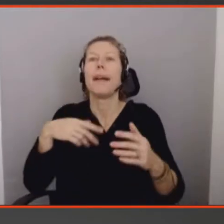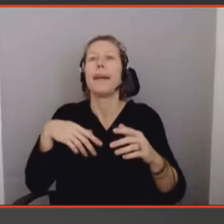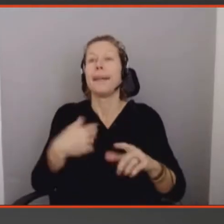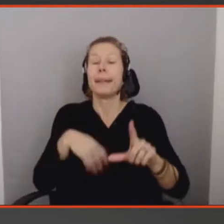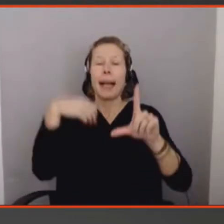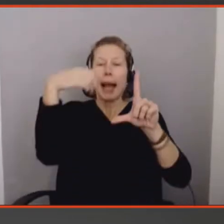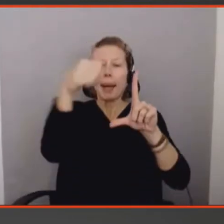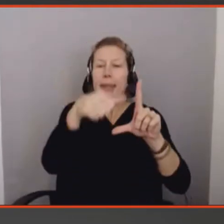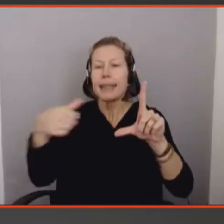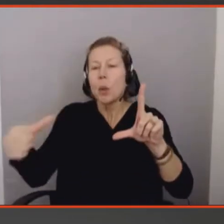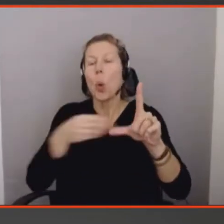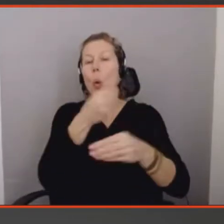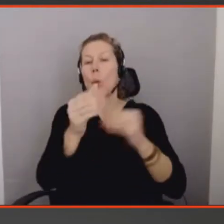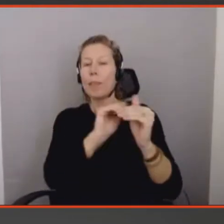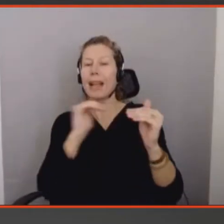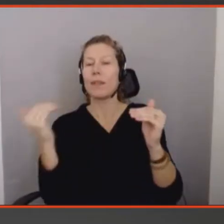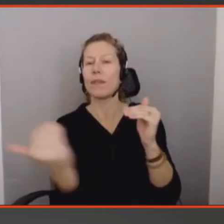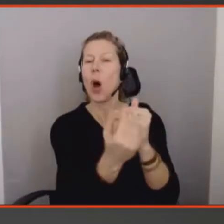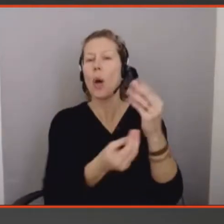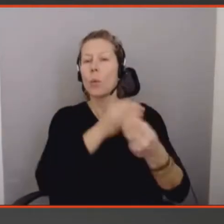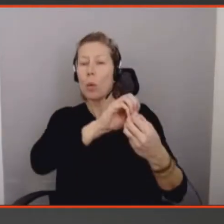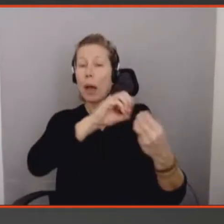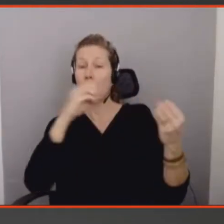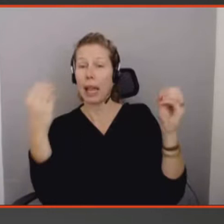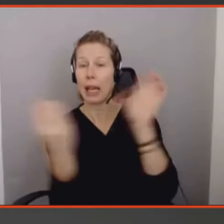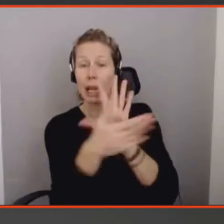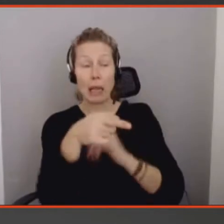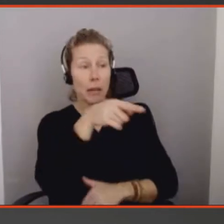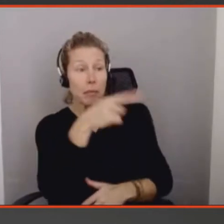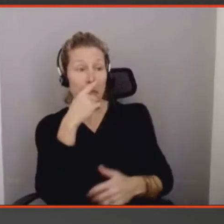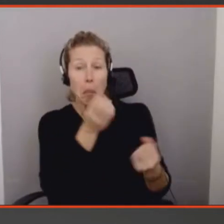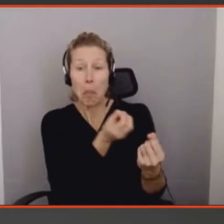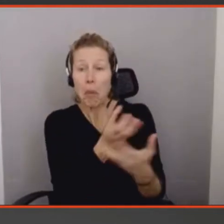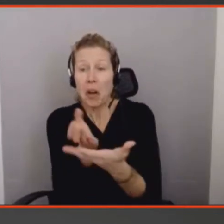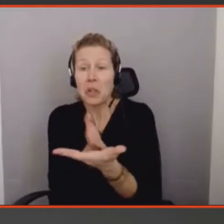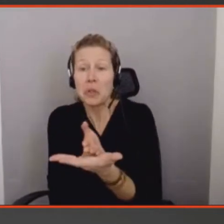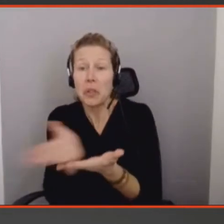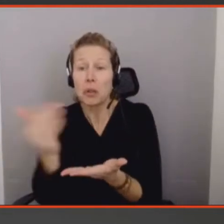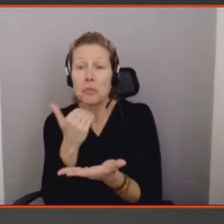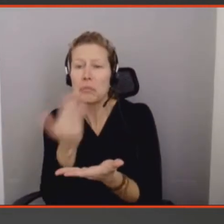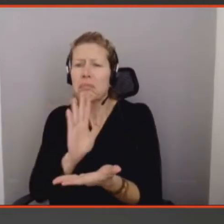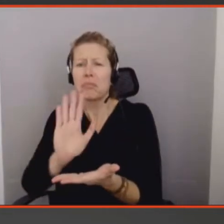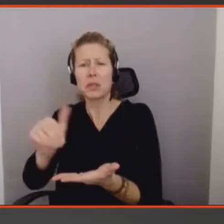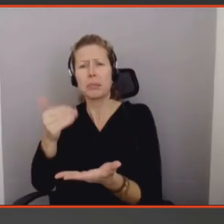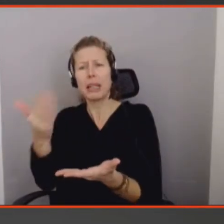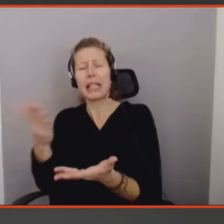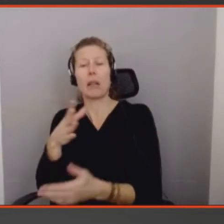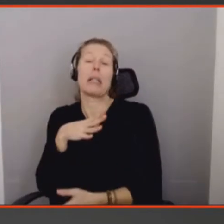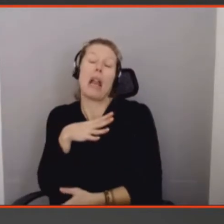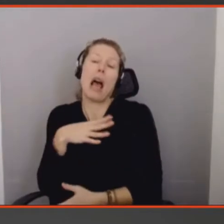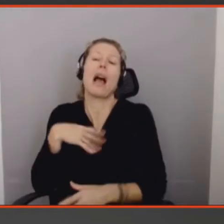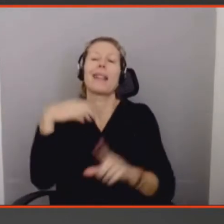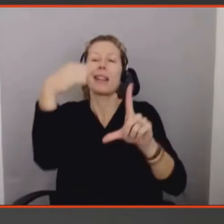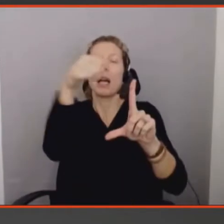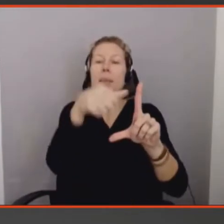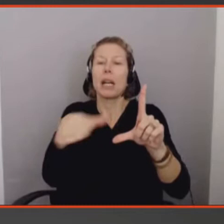stimuler du sens. Effectivement, il y a des applications et des choses qui sont assez transformatives, il des choses qui aident et qui ont une